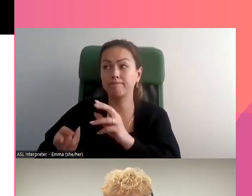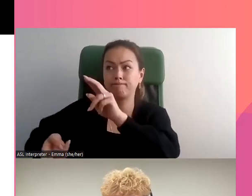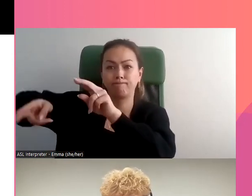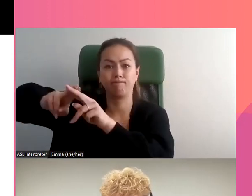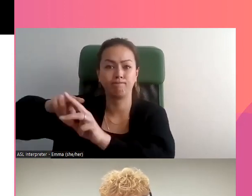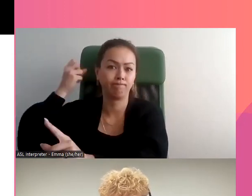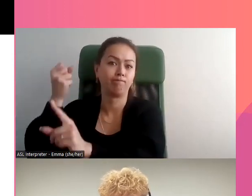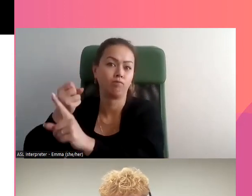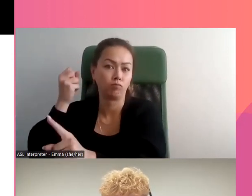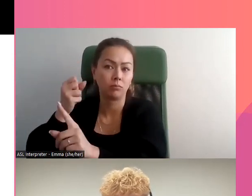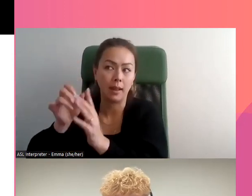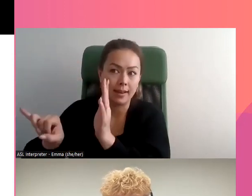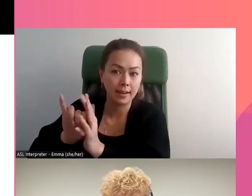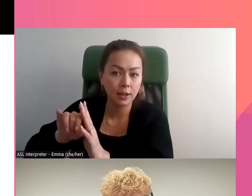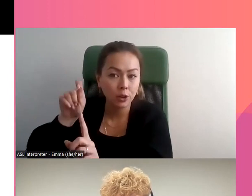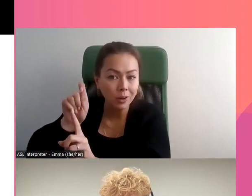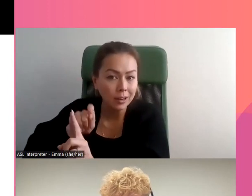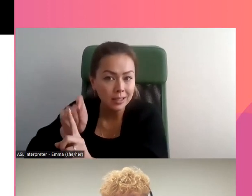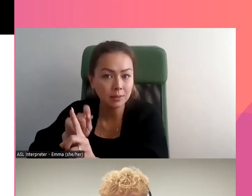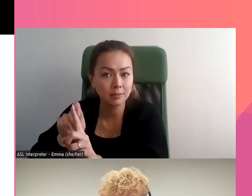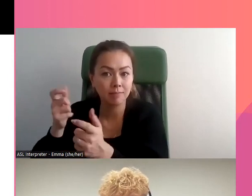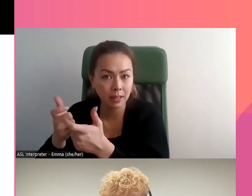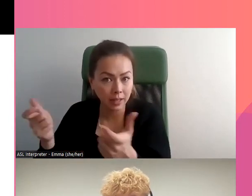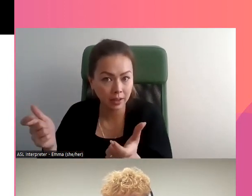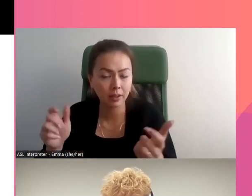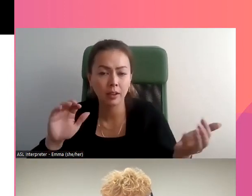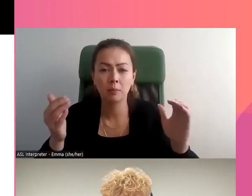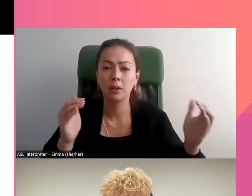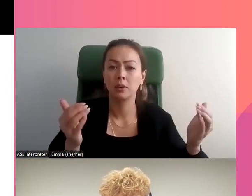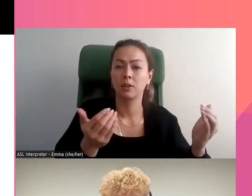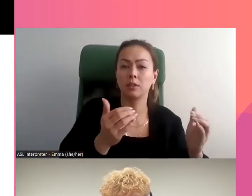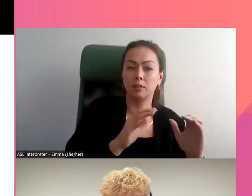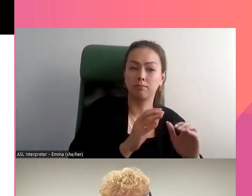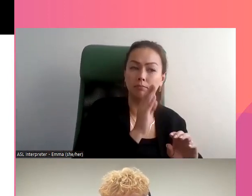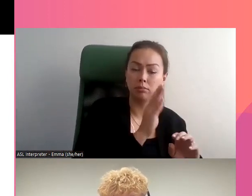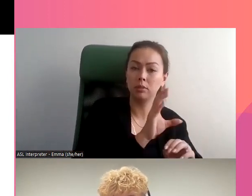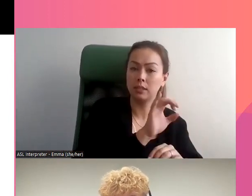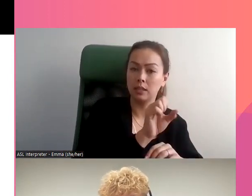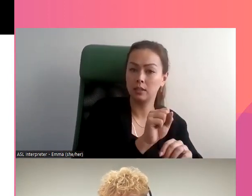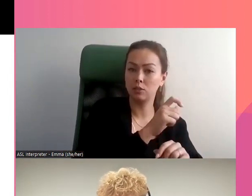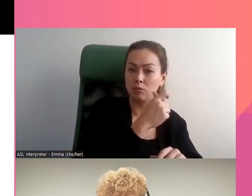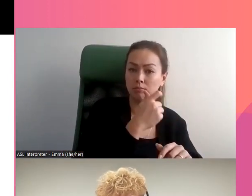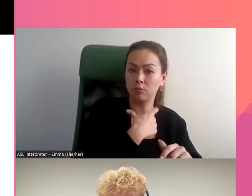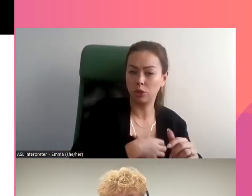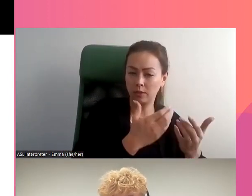face à davantage d'harcèlement fondé sur l'identité, comparé aux personnes qui ont